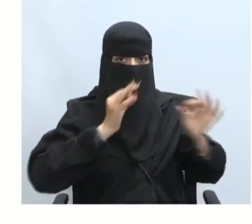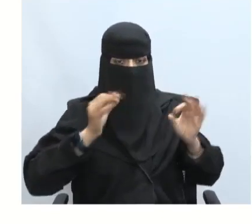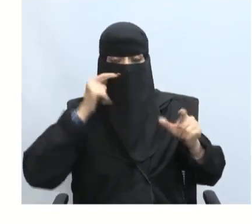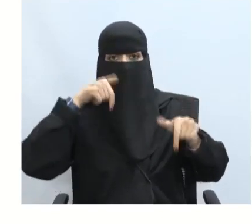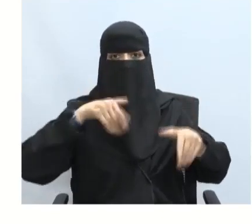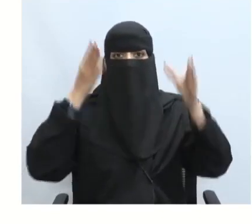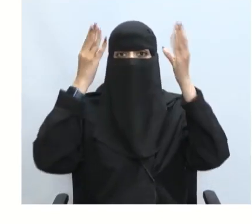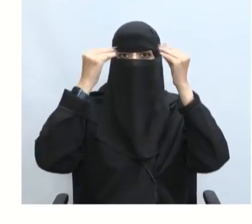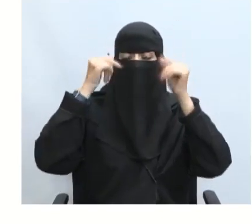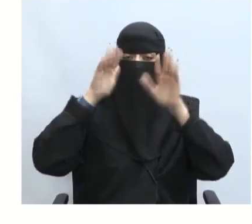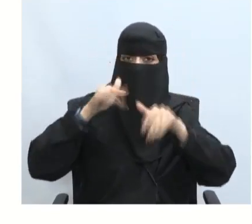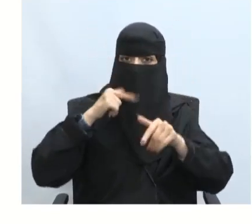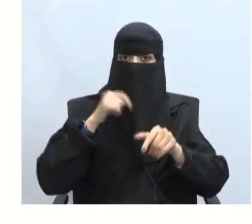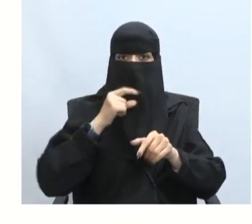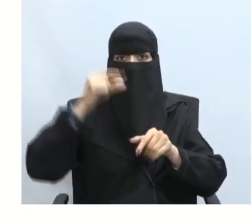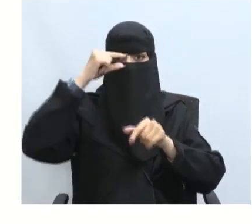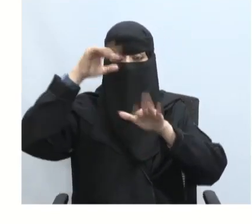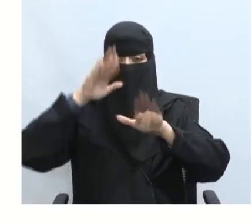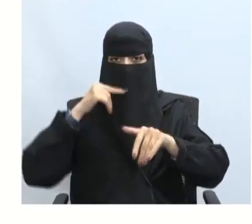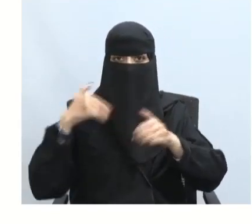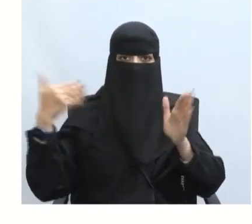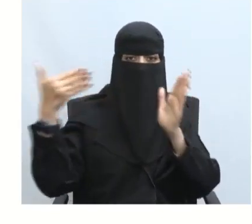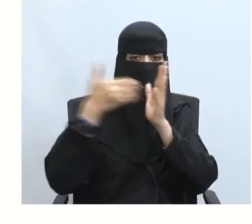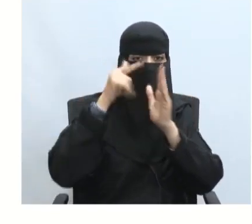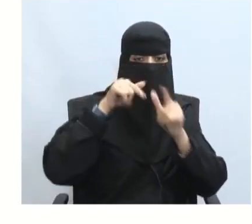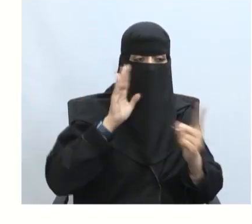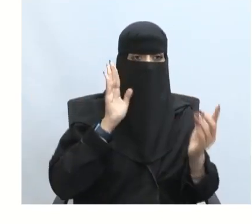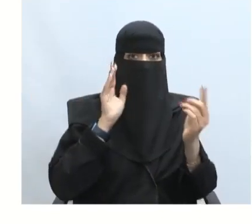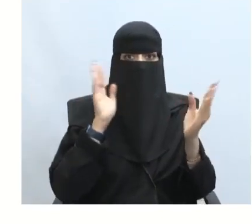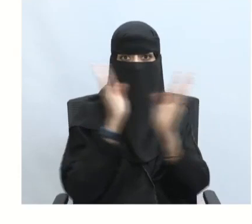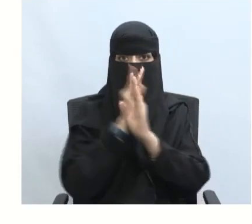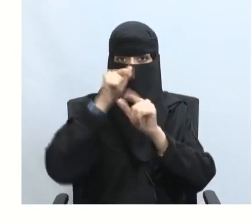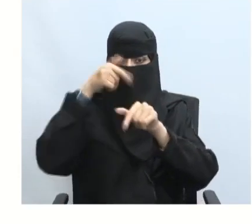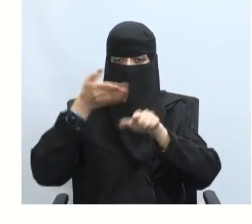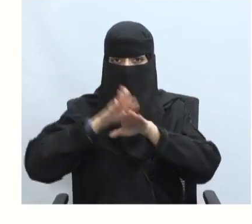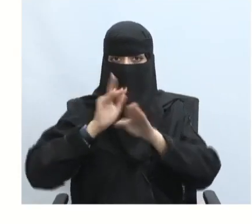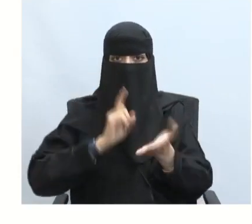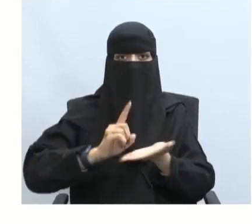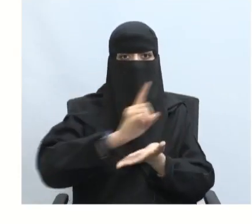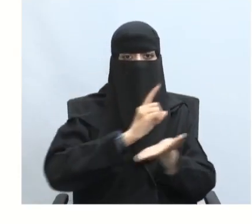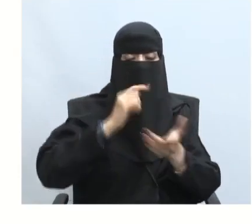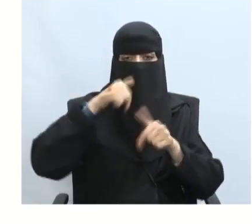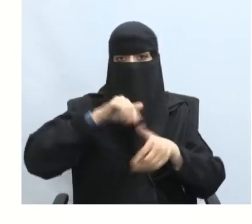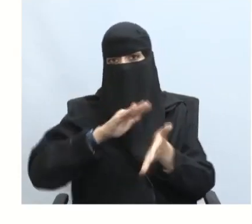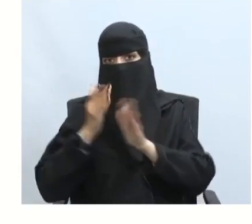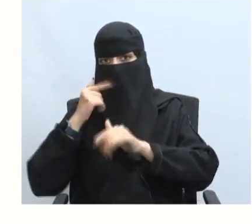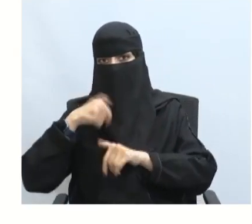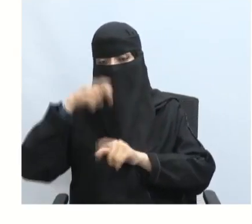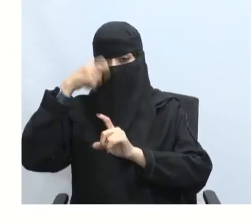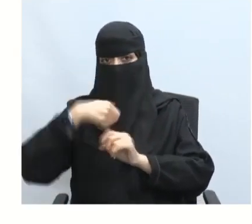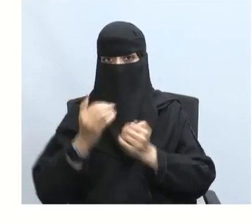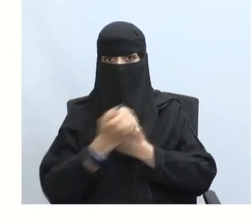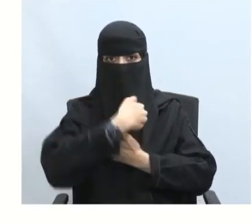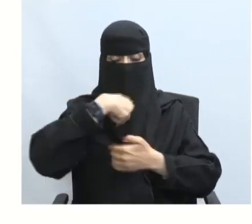وثقافية ودينية ناهيك عن إنعكاساتها على البيئة وعلى الجوانب النفسية